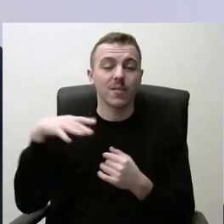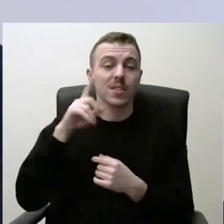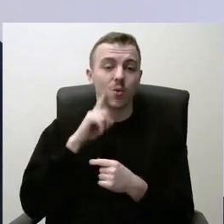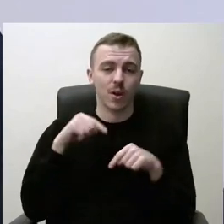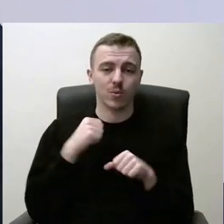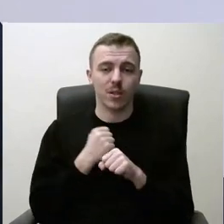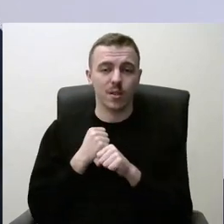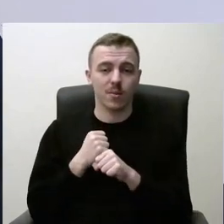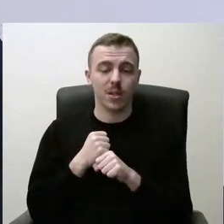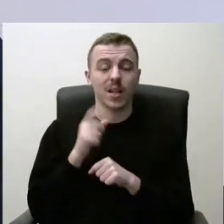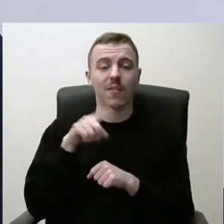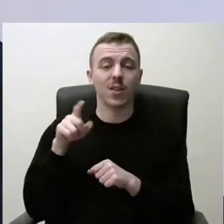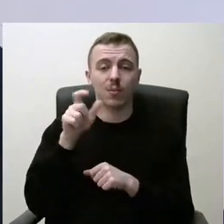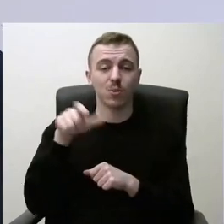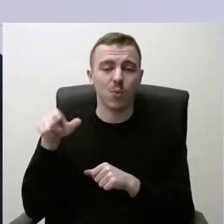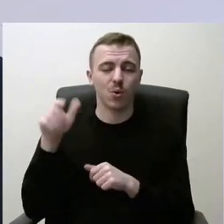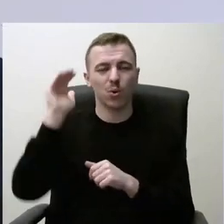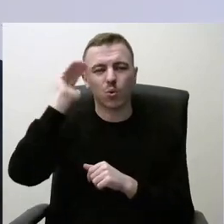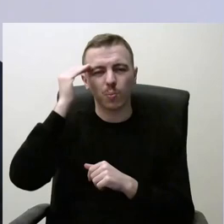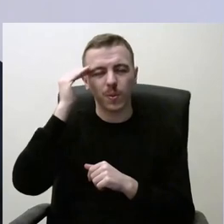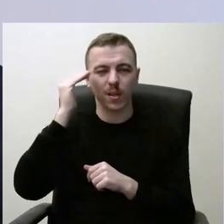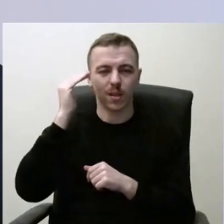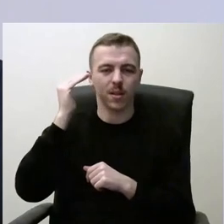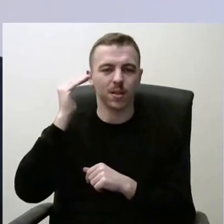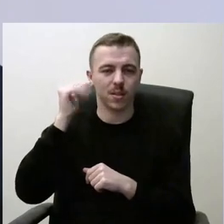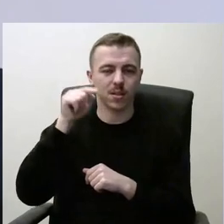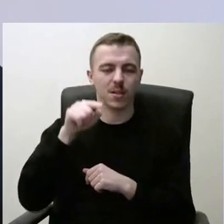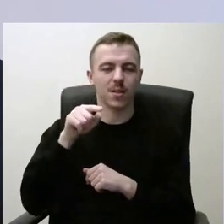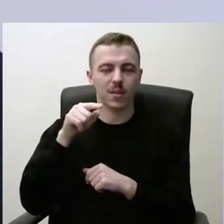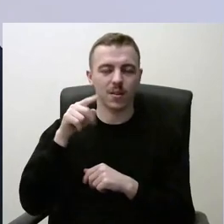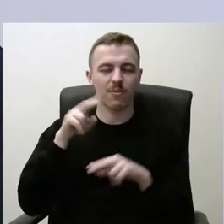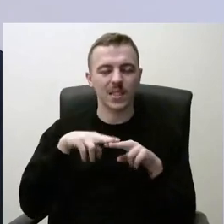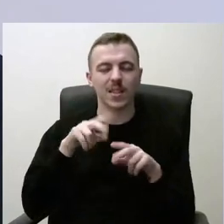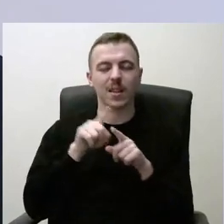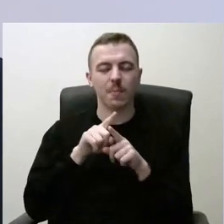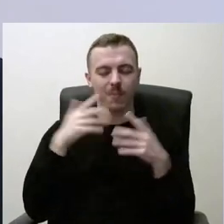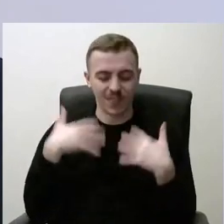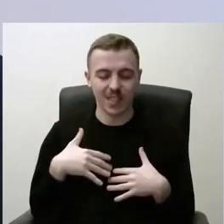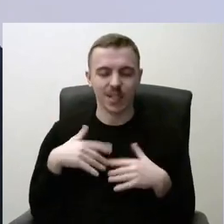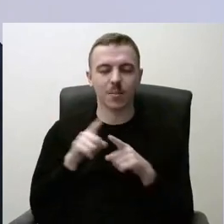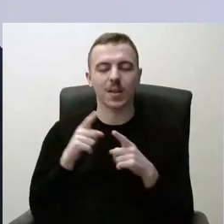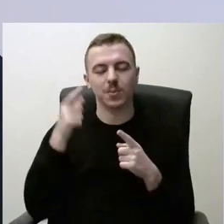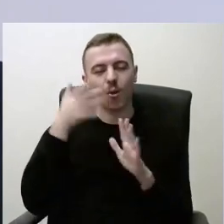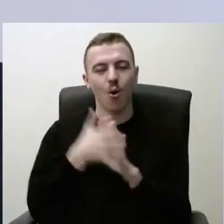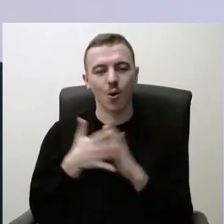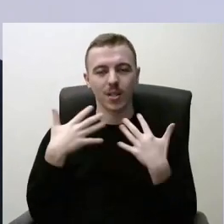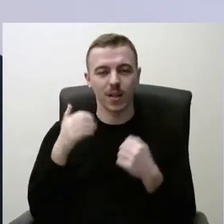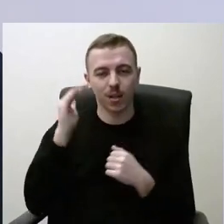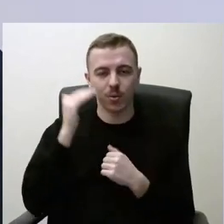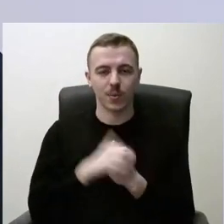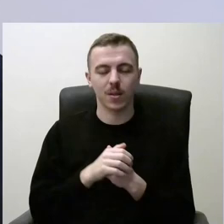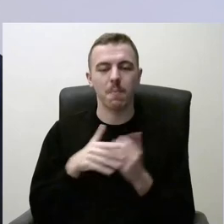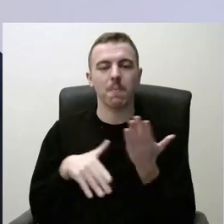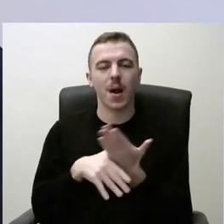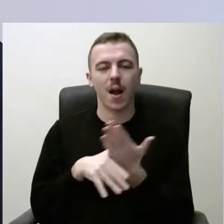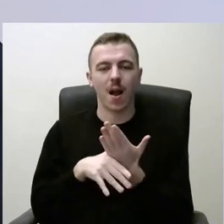žmogui, rūpinantis ne tik fizinė, bet ir psichologinė sveikata, pagalba